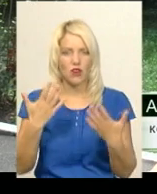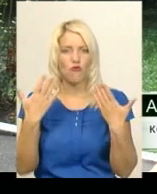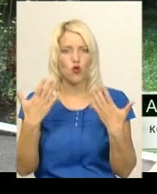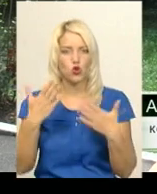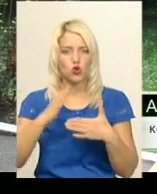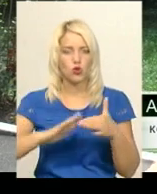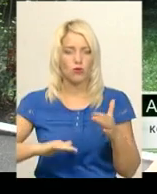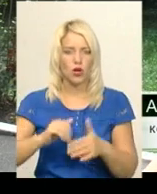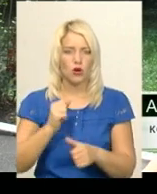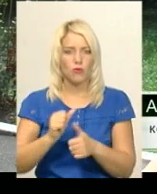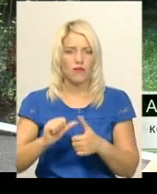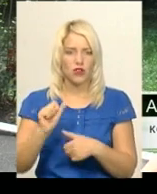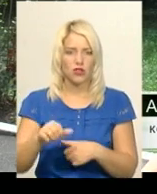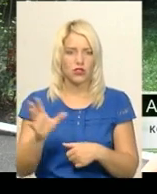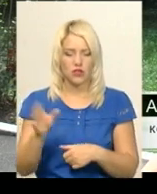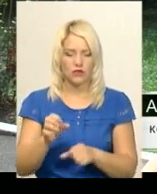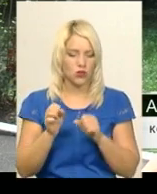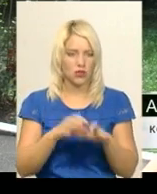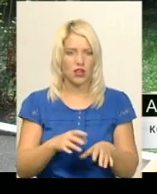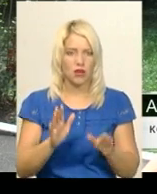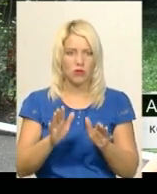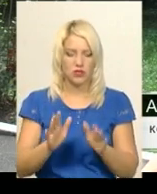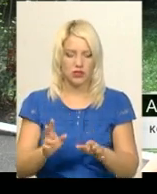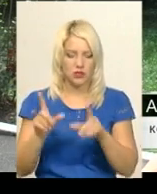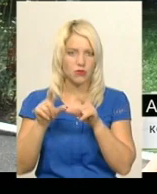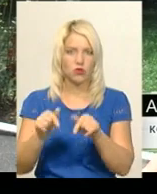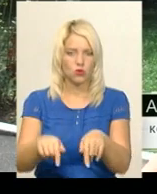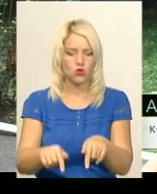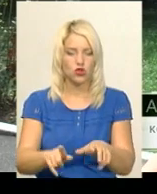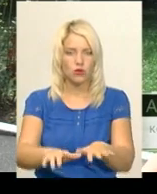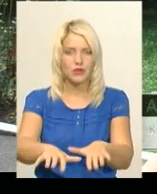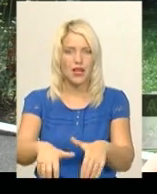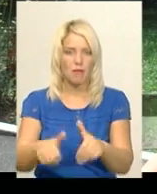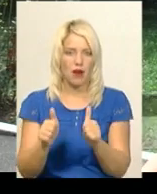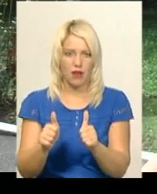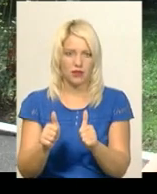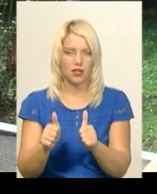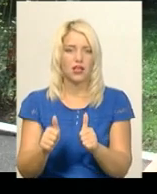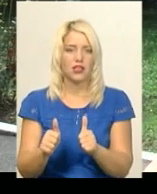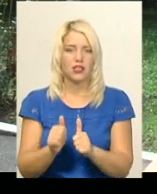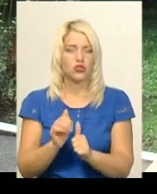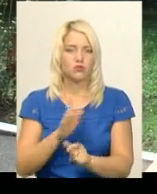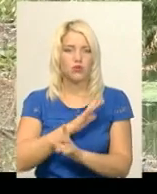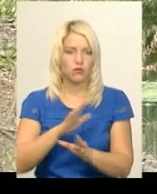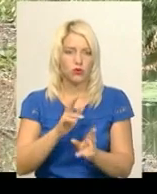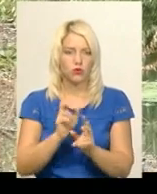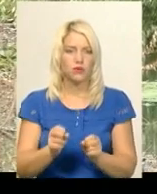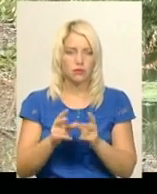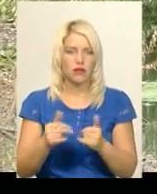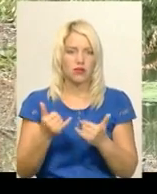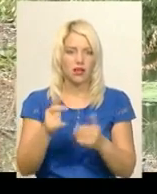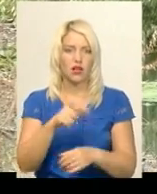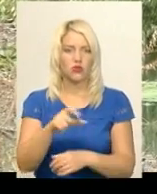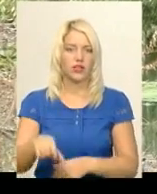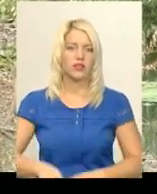робимо виключення, кидаємо всі інші справи і приїжджаємо для того, щоб забрати звітам і не наражати на небезпеку городян. Світлана